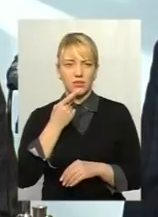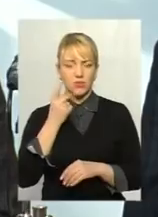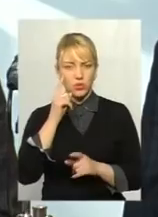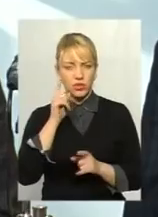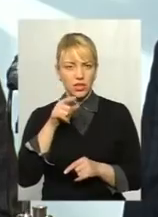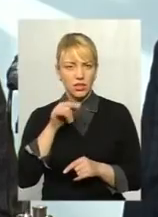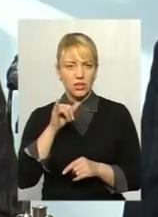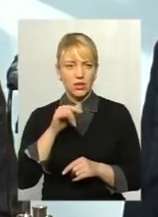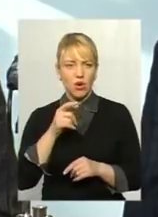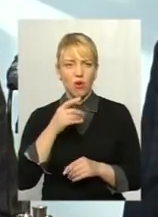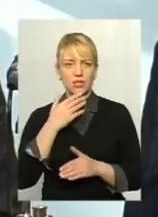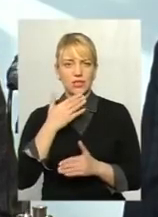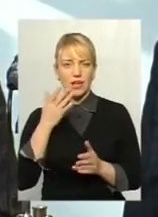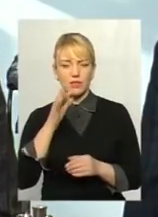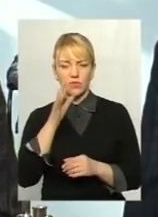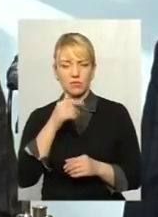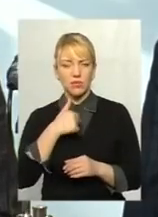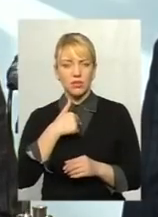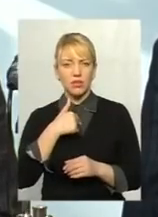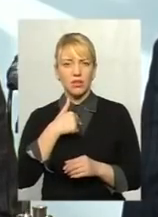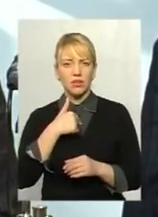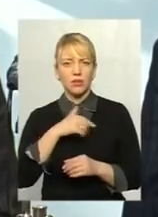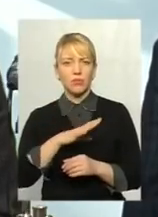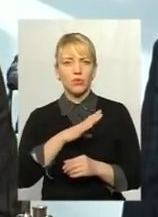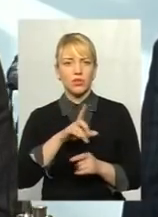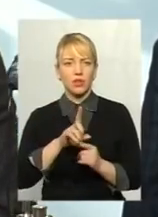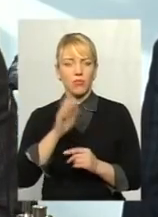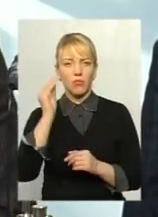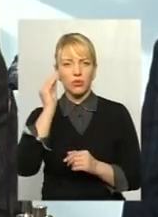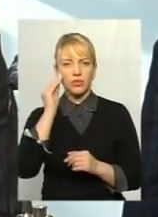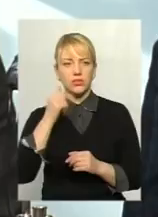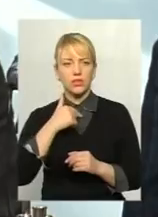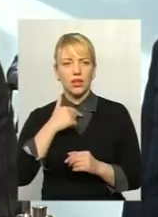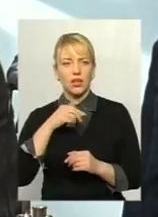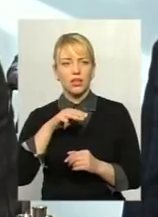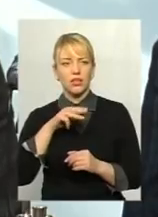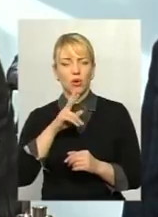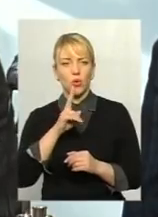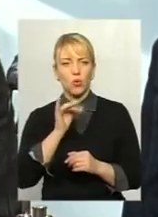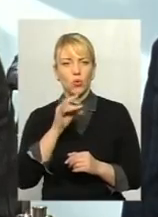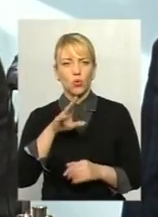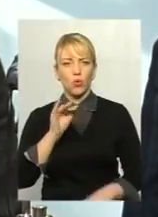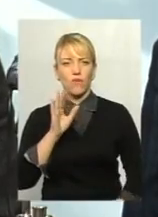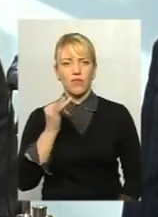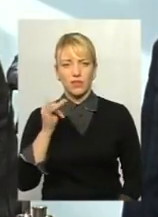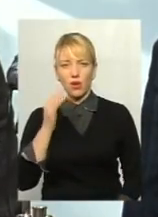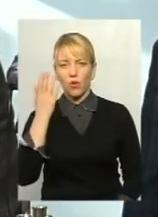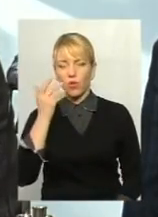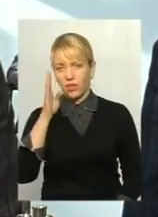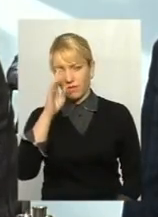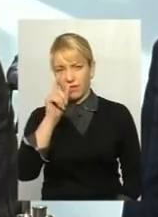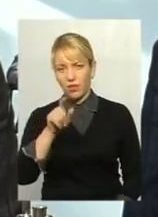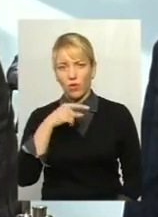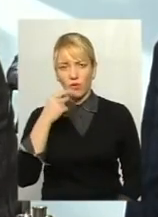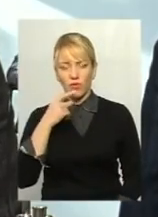часом дуже обнадійливо мені була позиція пана міністра Тараса Кутового, коли він говорив, що